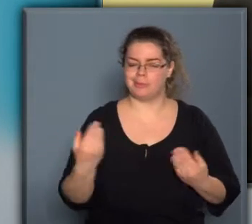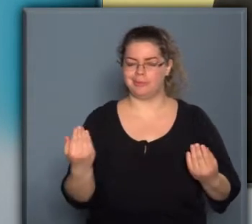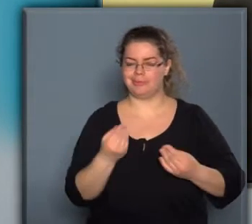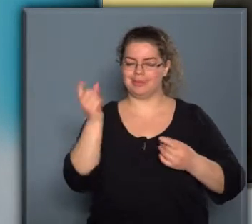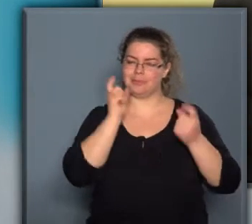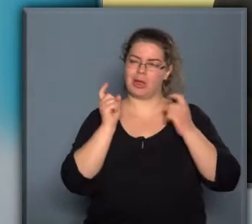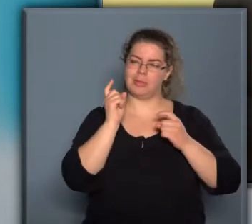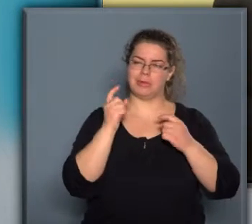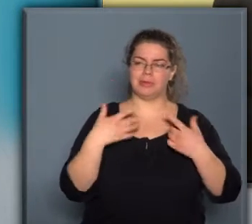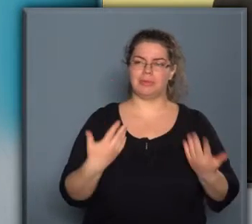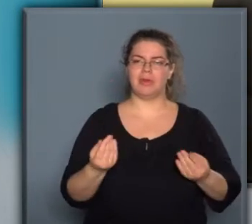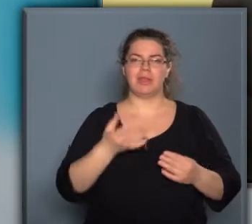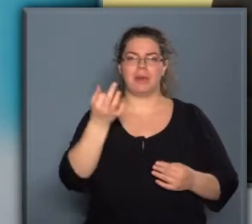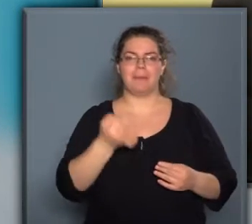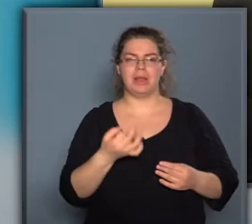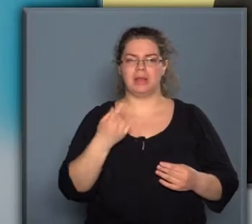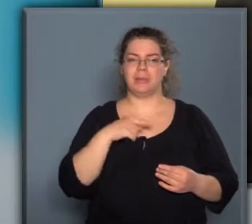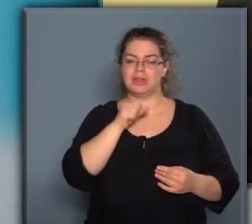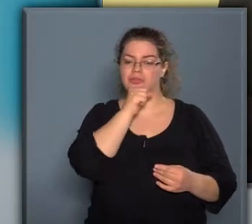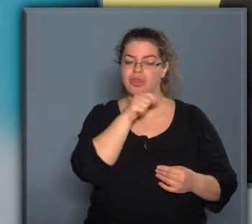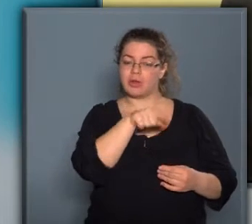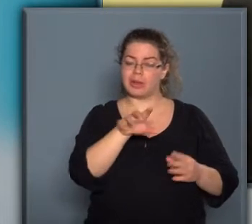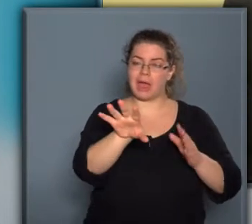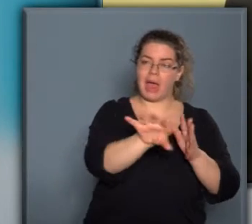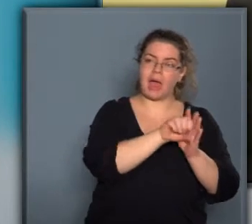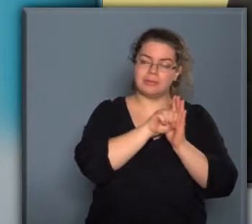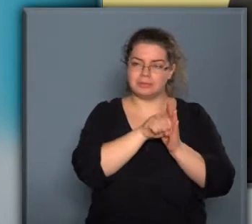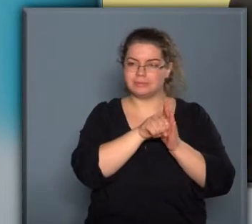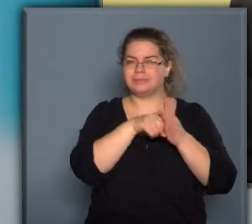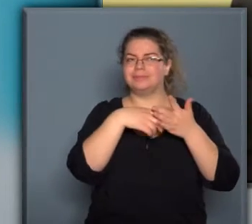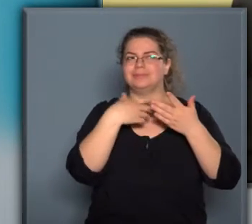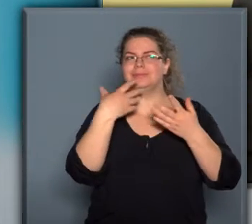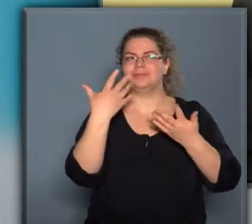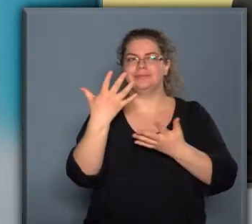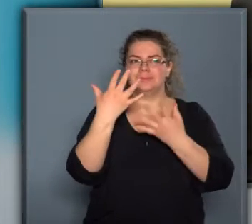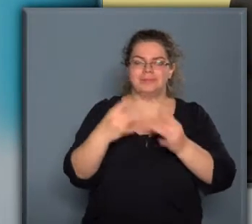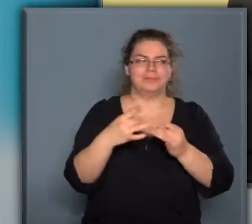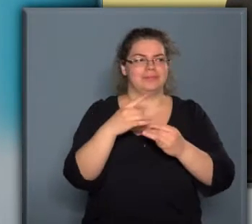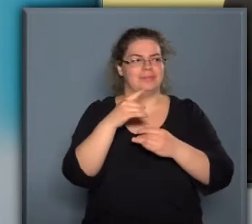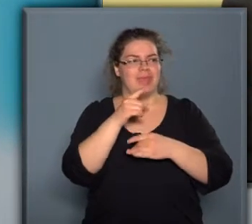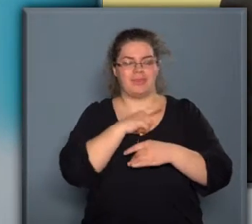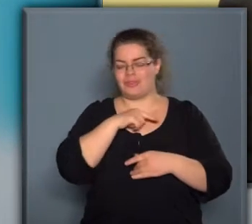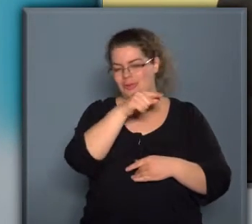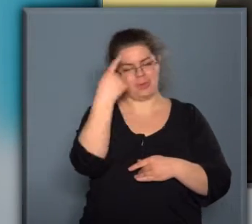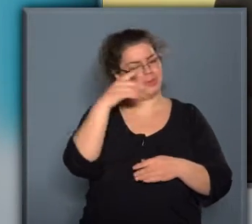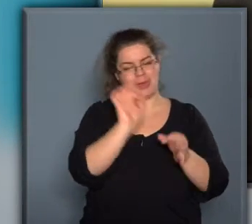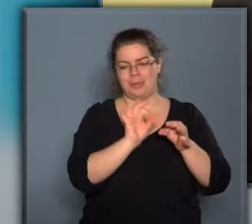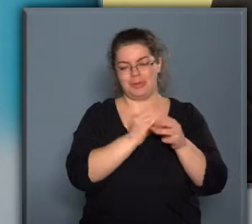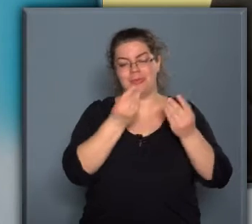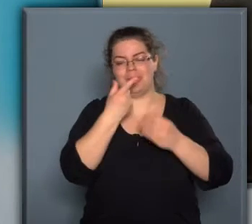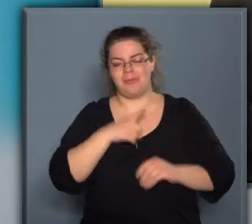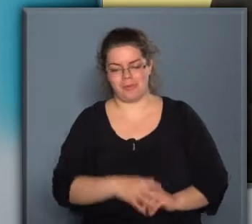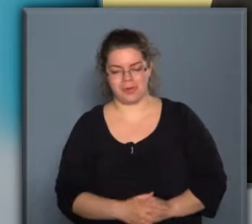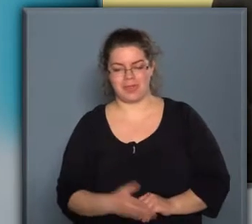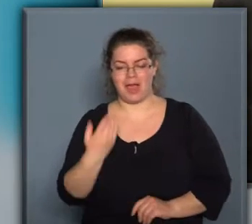fogalmazódik meg, vagy a pillanat, ami megragadta Saroltát, amikor elkattintotta a fényképezőgépet, azt csak ő tudja pontosan, hogy éppen az mi